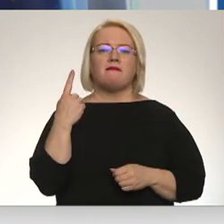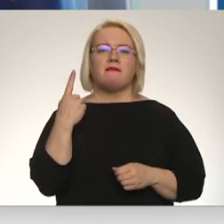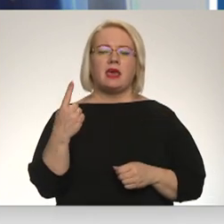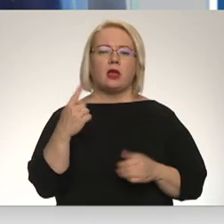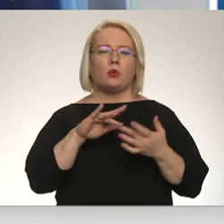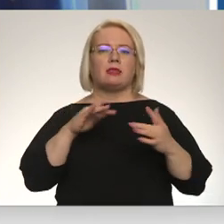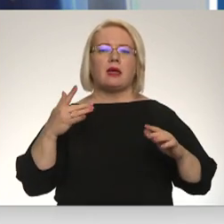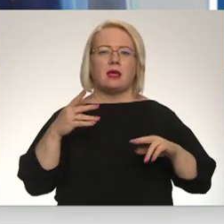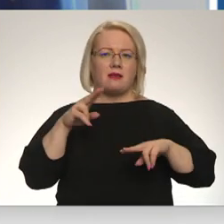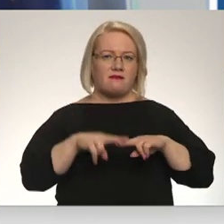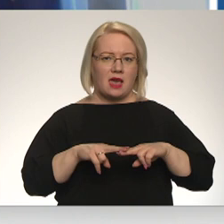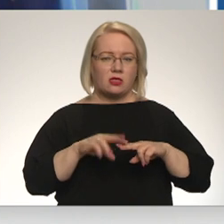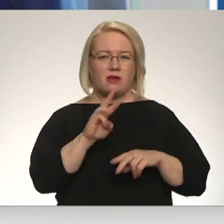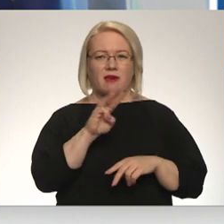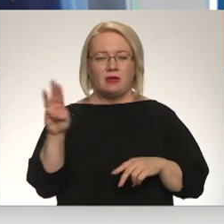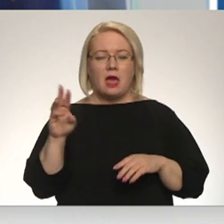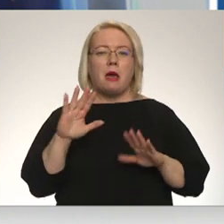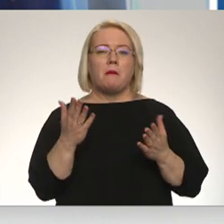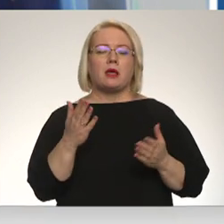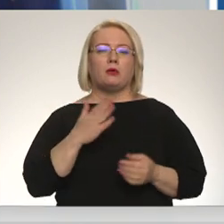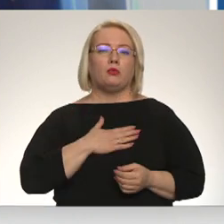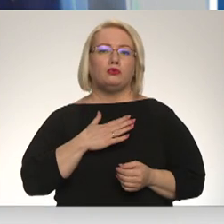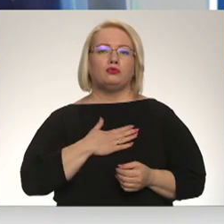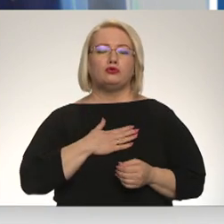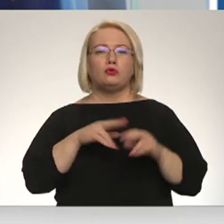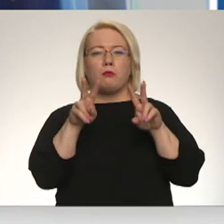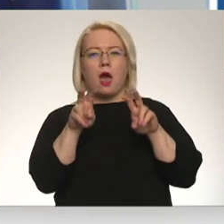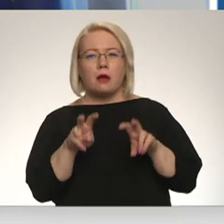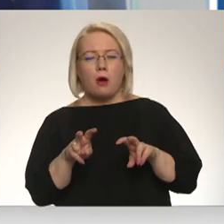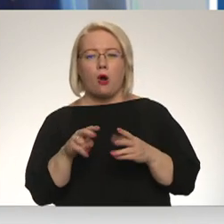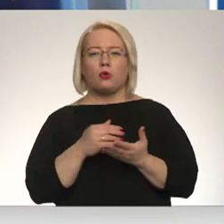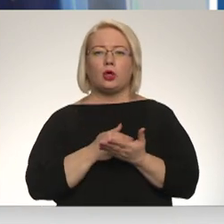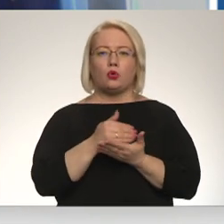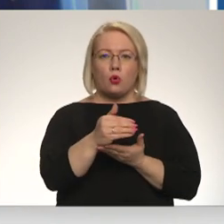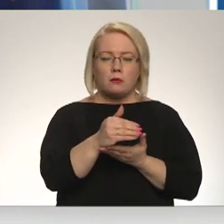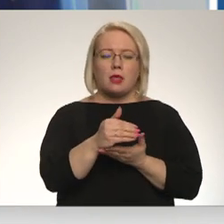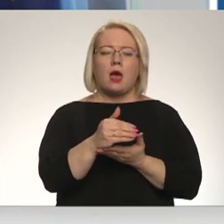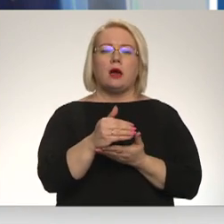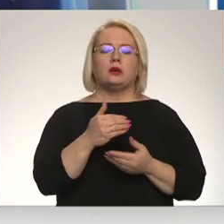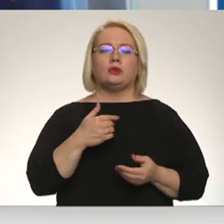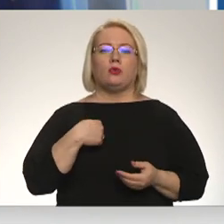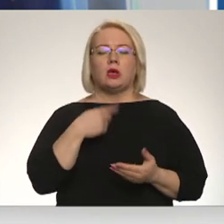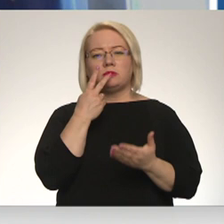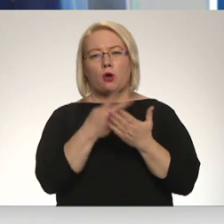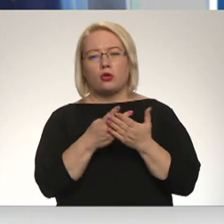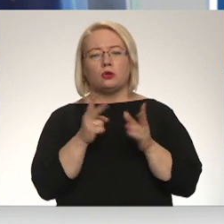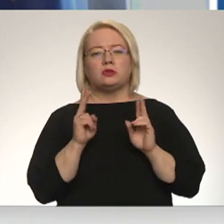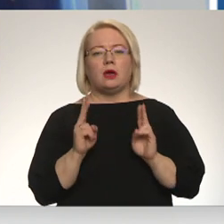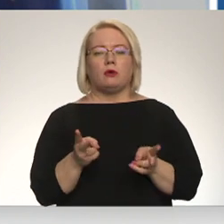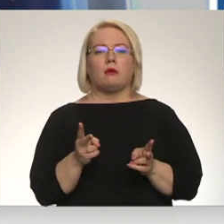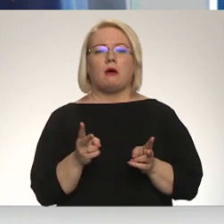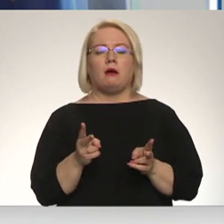vietni, taču mūsu pārbauda turpinās, un es prognozēju, ka